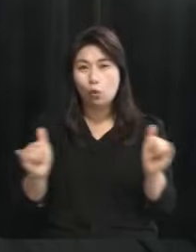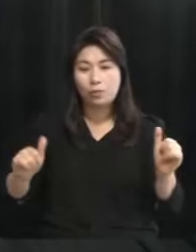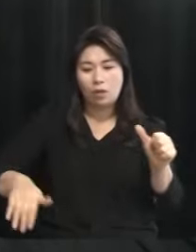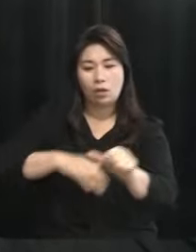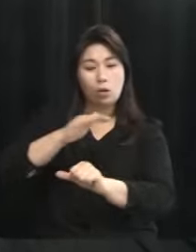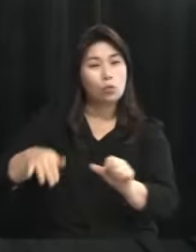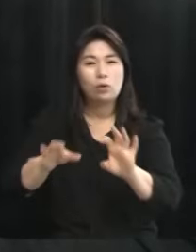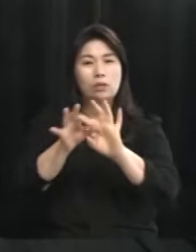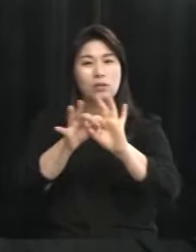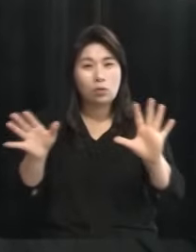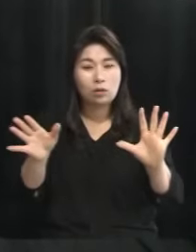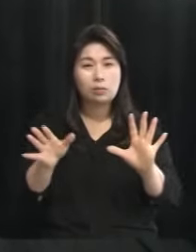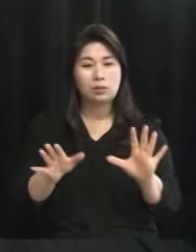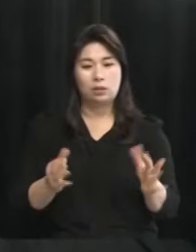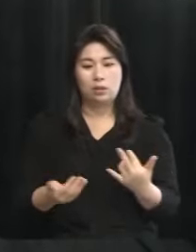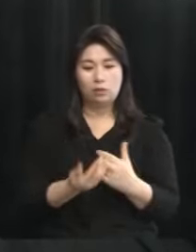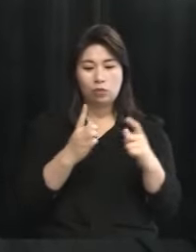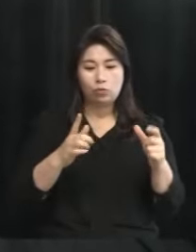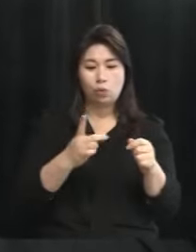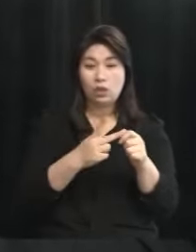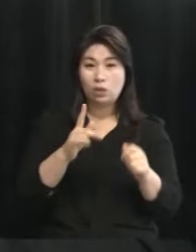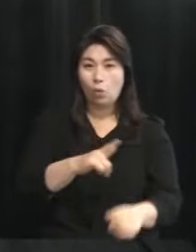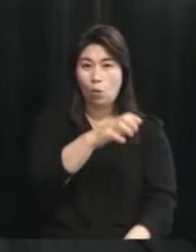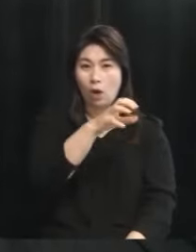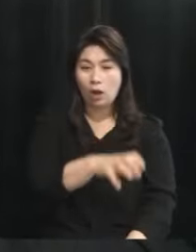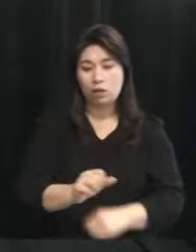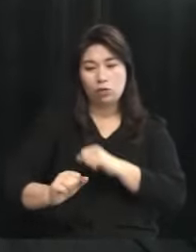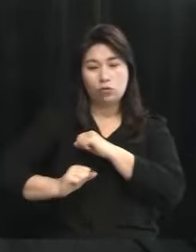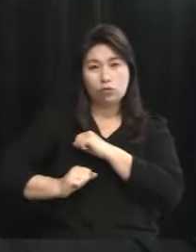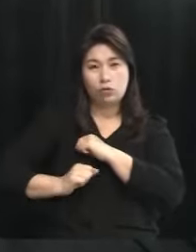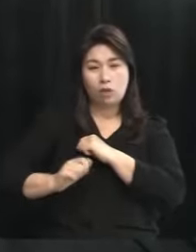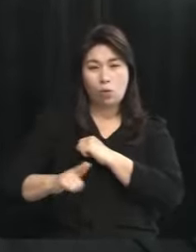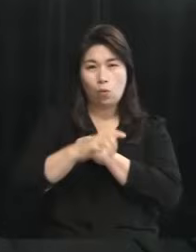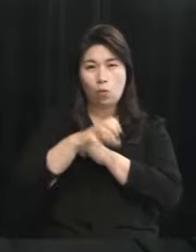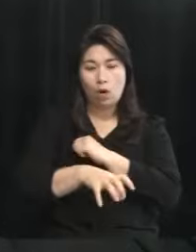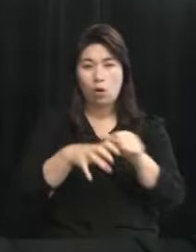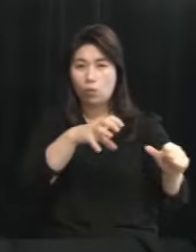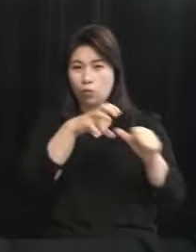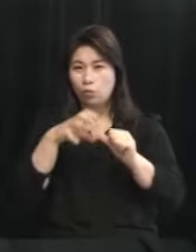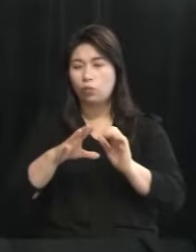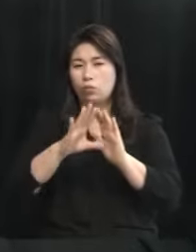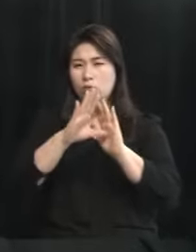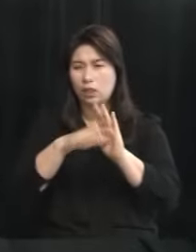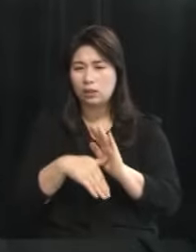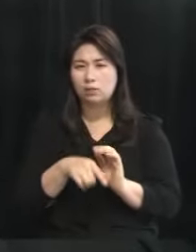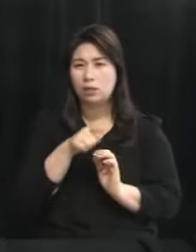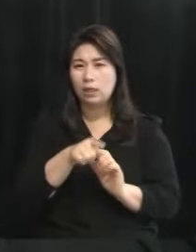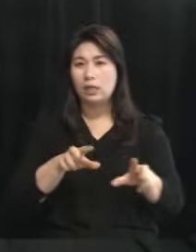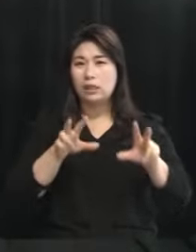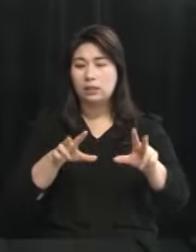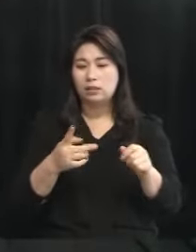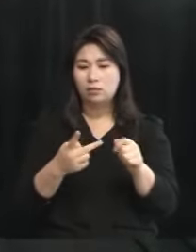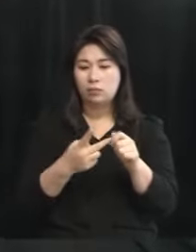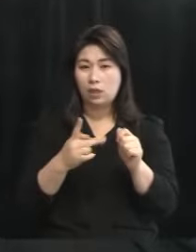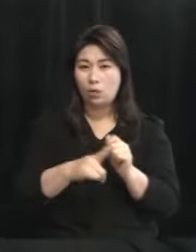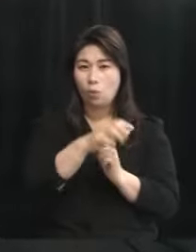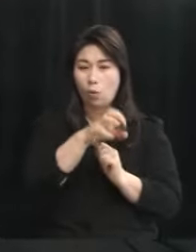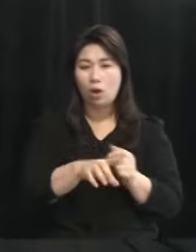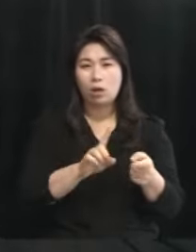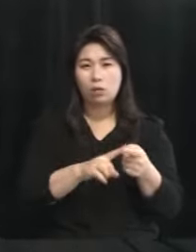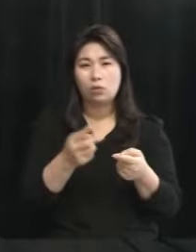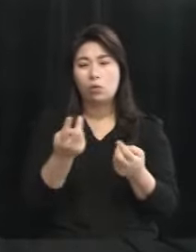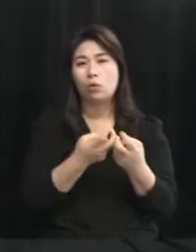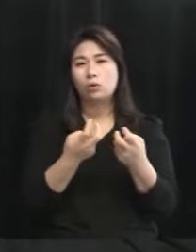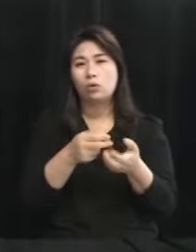상관없이 제주 제2공항이 군사공항으로 사용된다고 했을 때 이 지금의 제2공항에 대해서 어떤